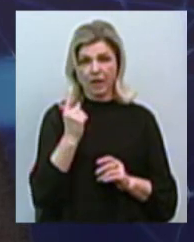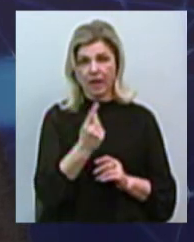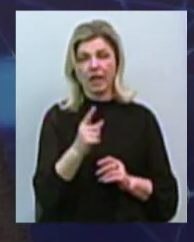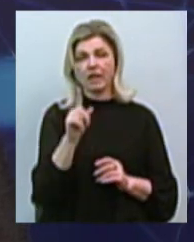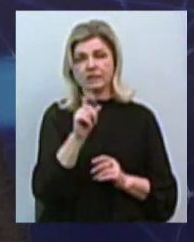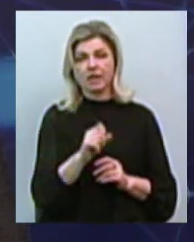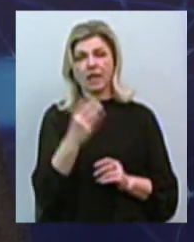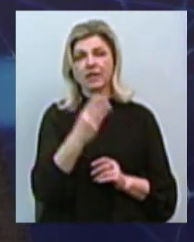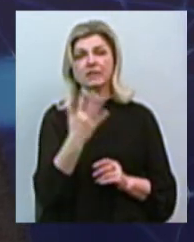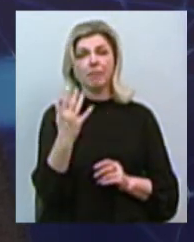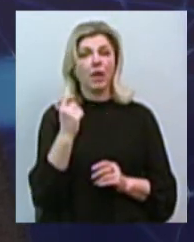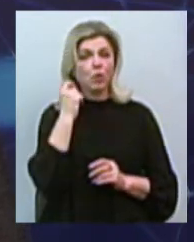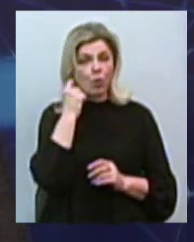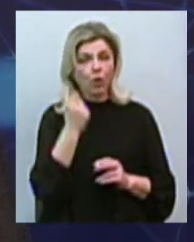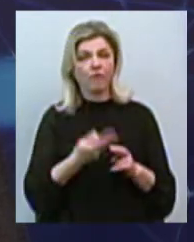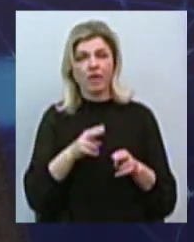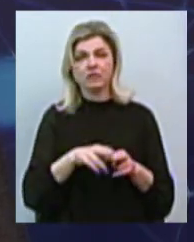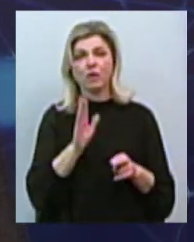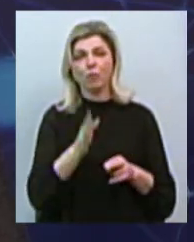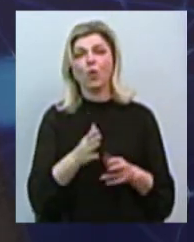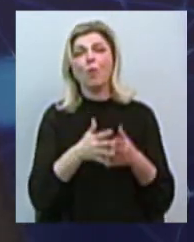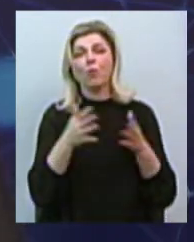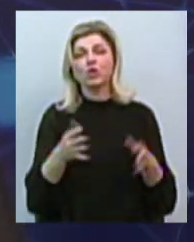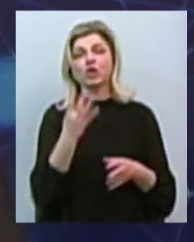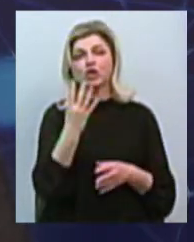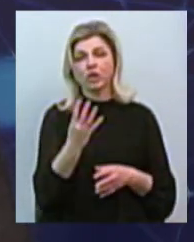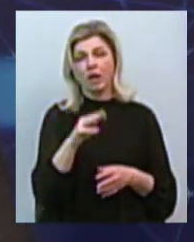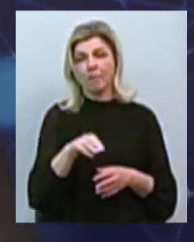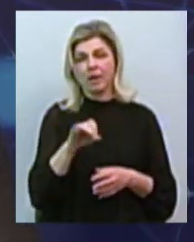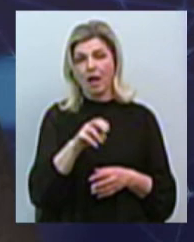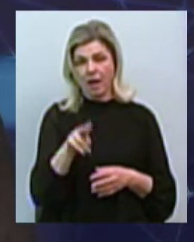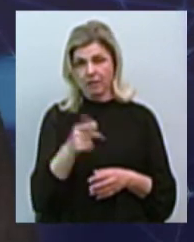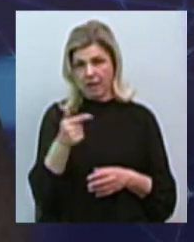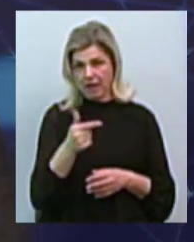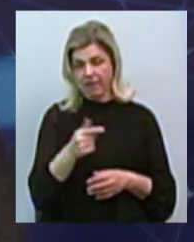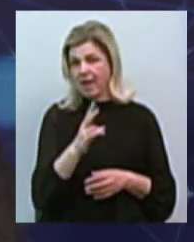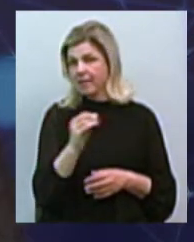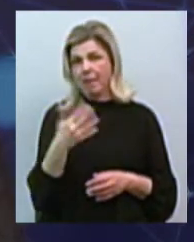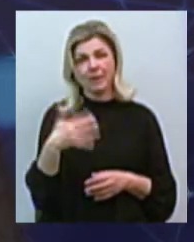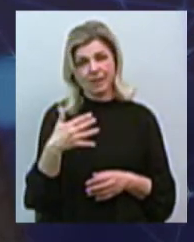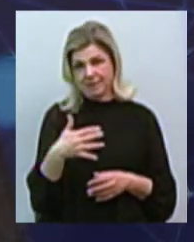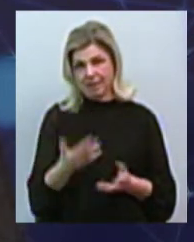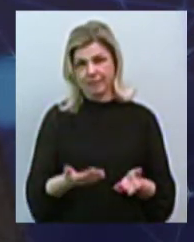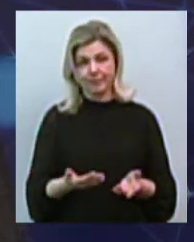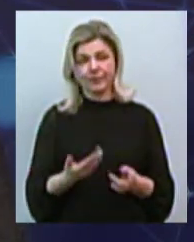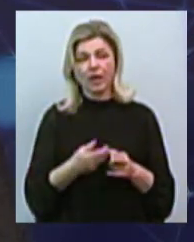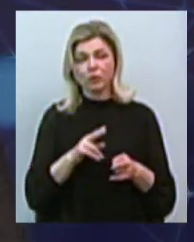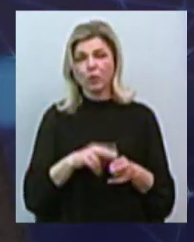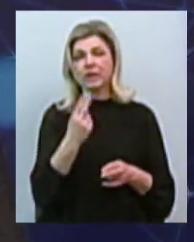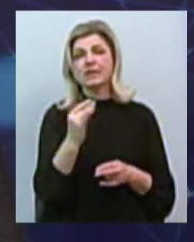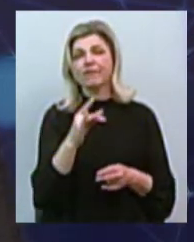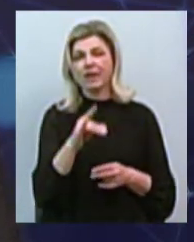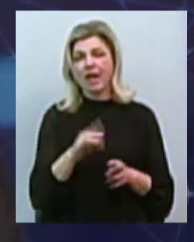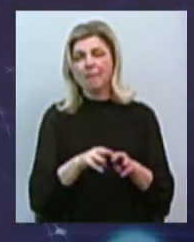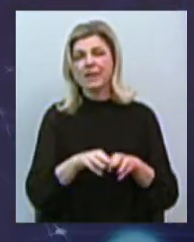років це буде не більше, ніж 4 мільярда гривень, а не 50 аж ніяк. Тому тут з цифрами міністерства